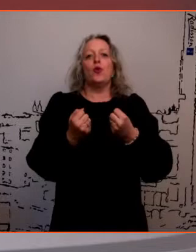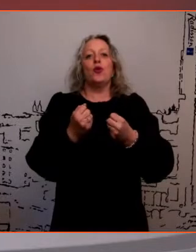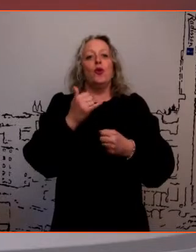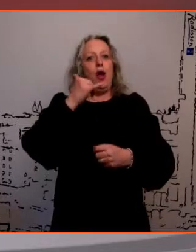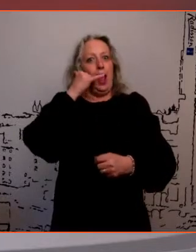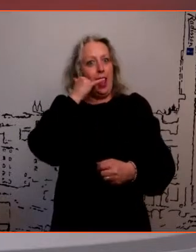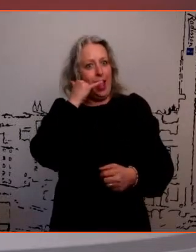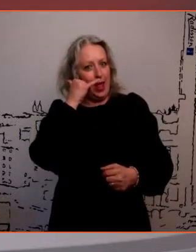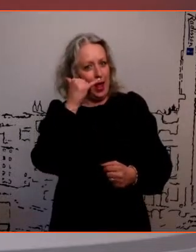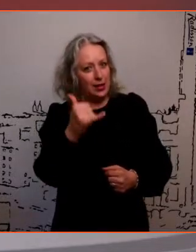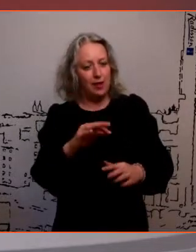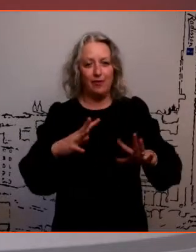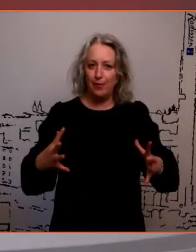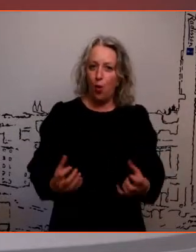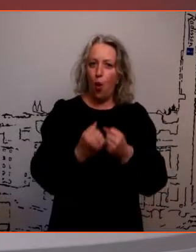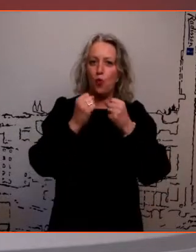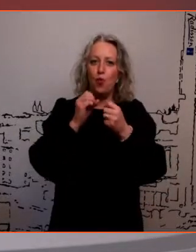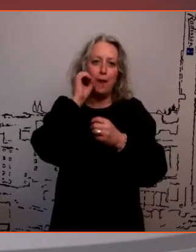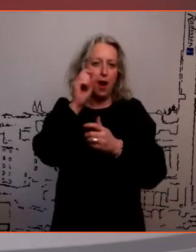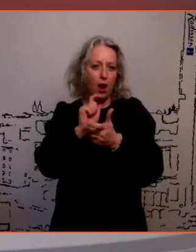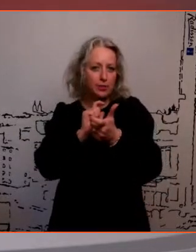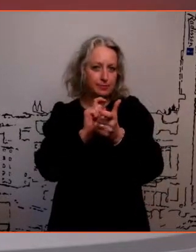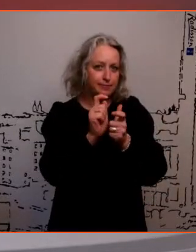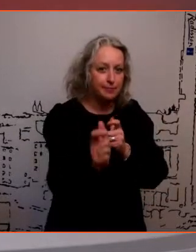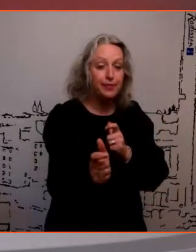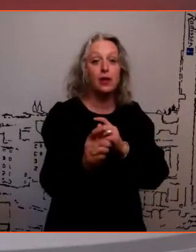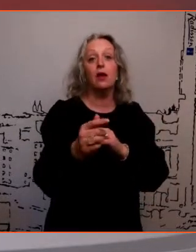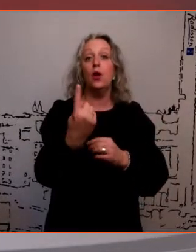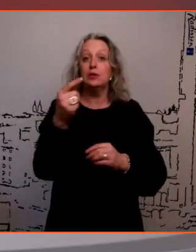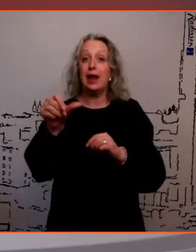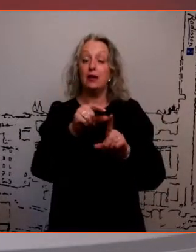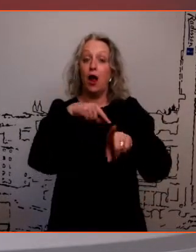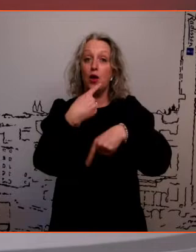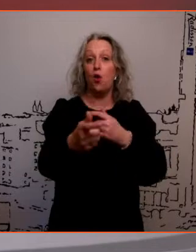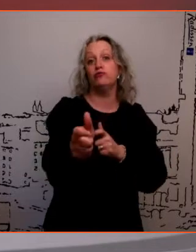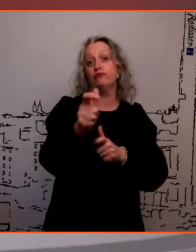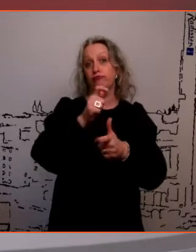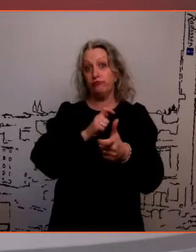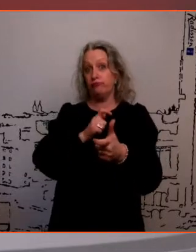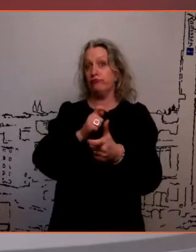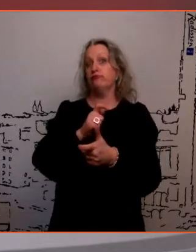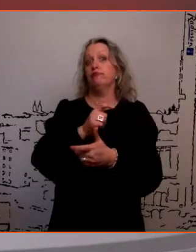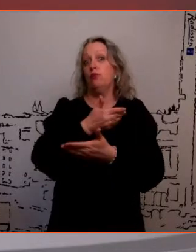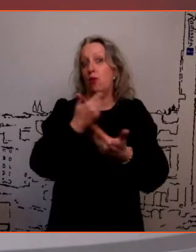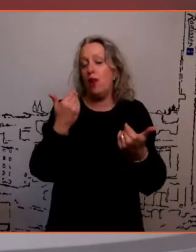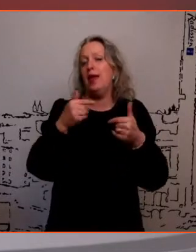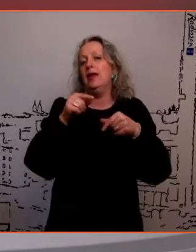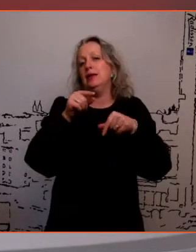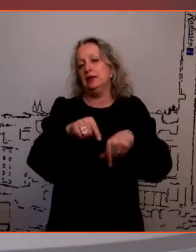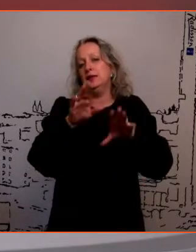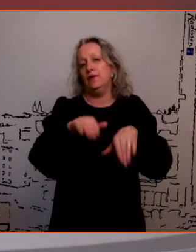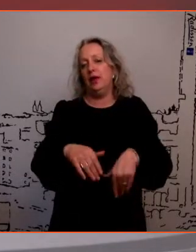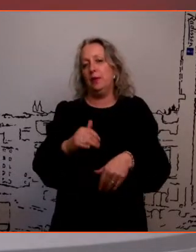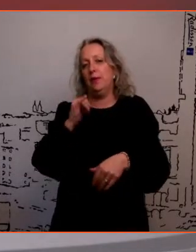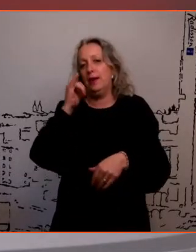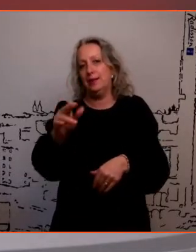kirjutame. Ja kui siis näiteks nädala jooksul ei ole tulnud vastust sellele küsimusele või päringule, võt siis võiks ei listada, et kes on rohkem